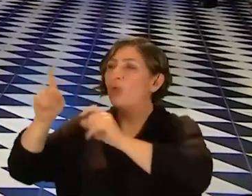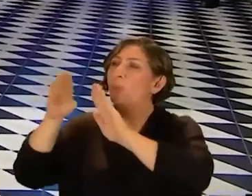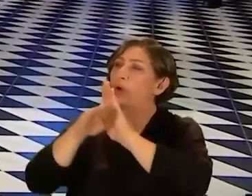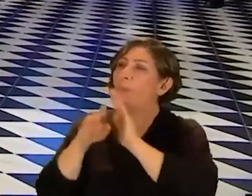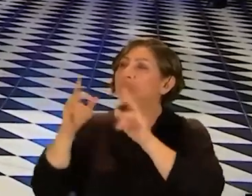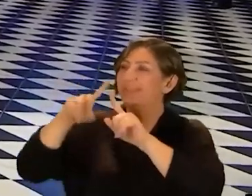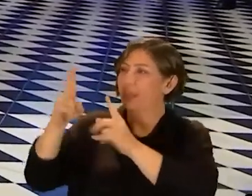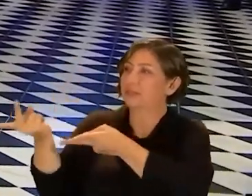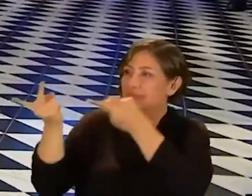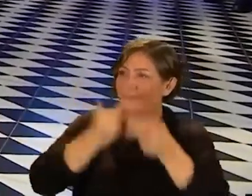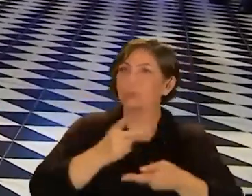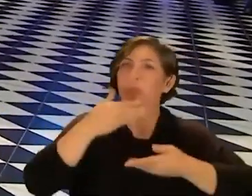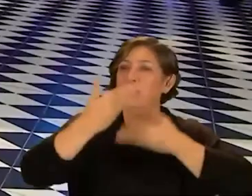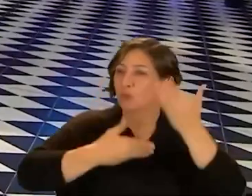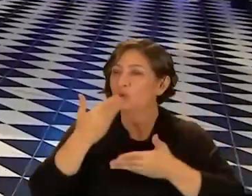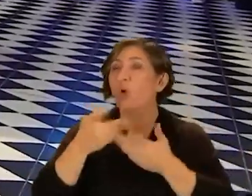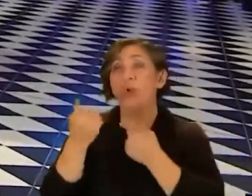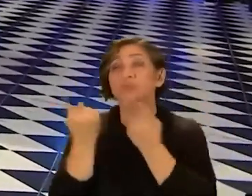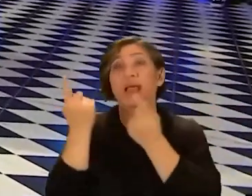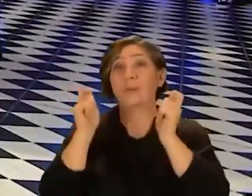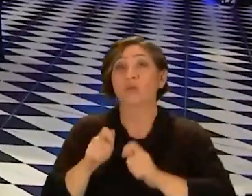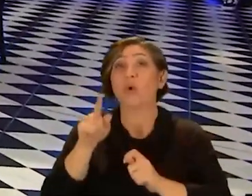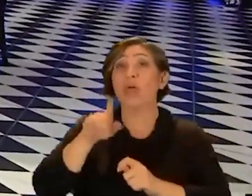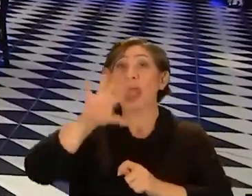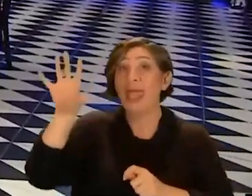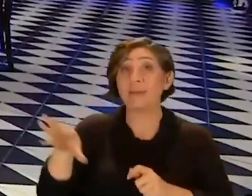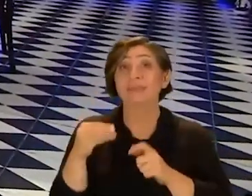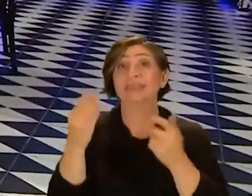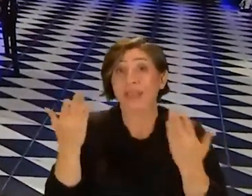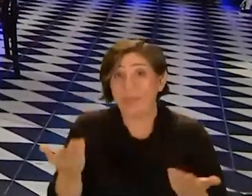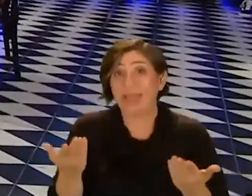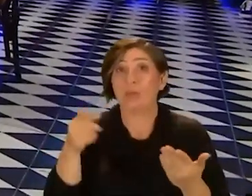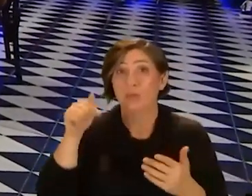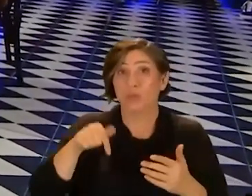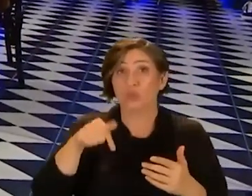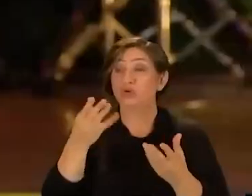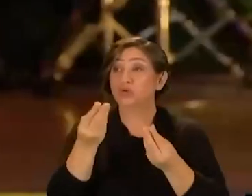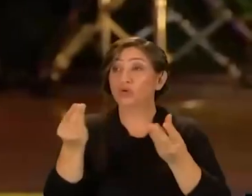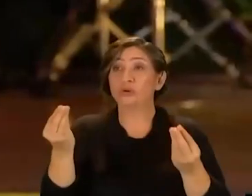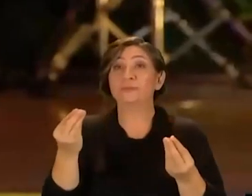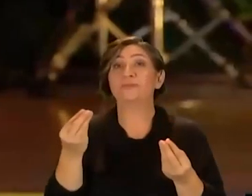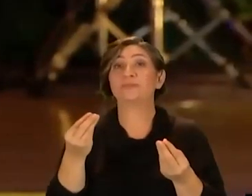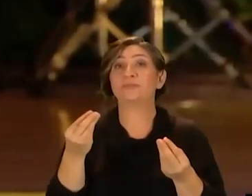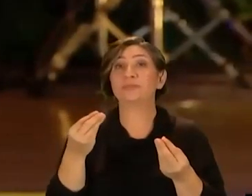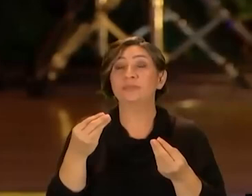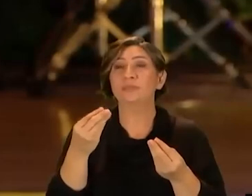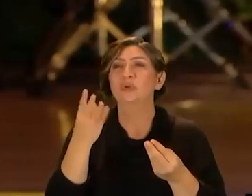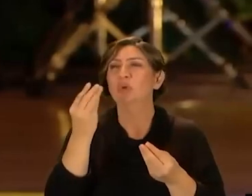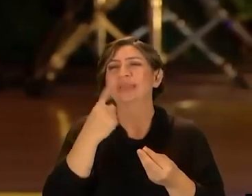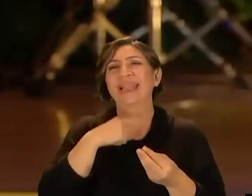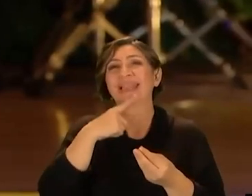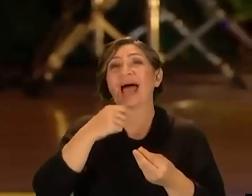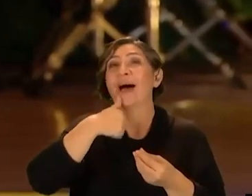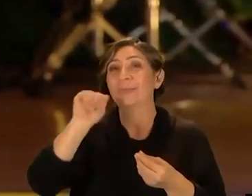onları programa çıkarıyorduk falan öyle şeyler yapıyorduk ve onların hepsi tabii ki bugün birçoğu tabii ama çok çok